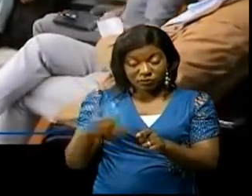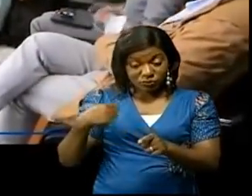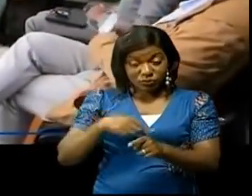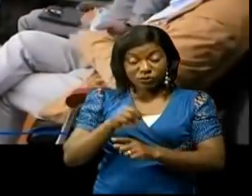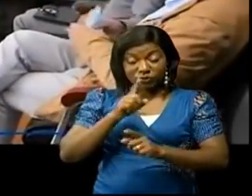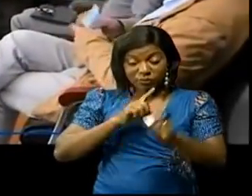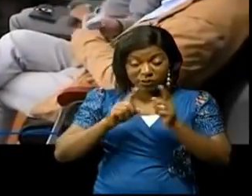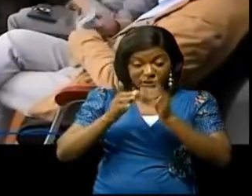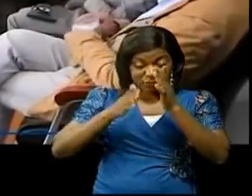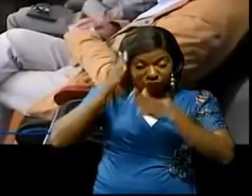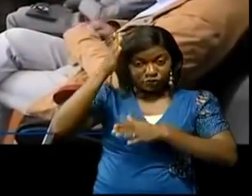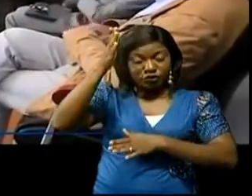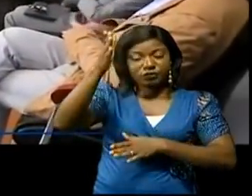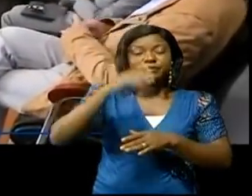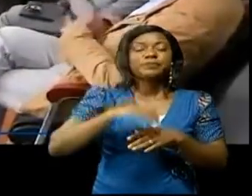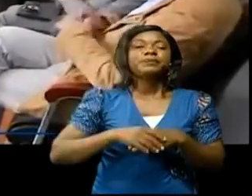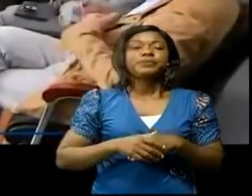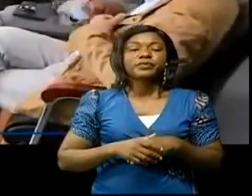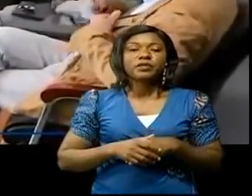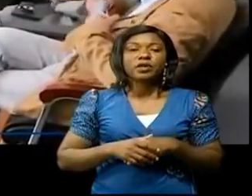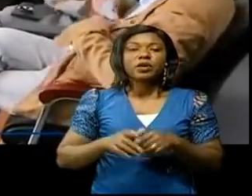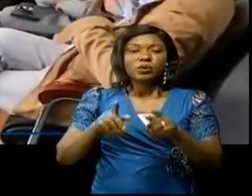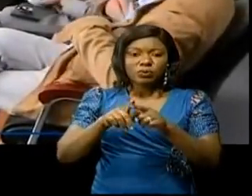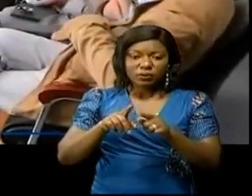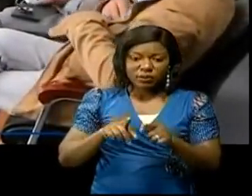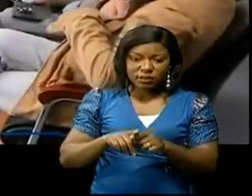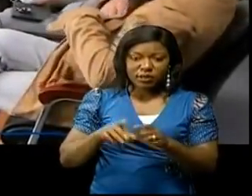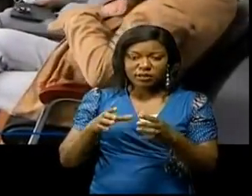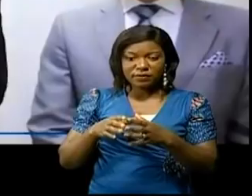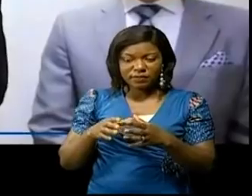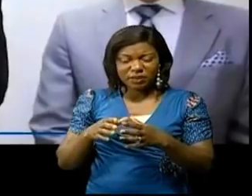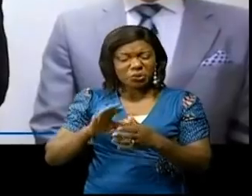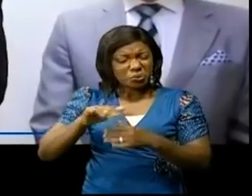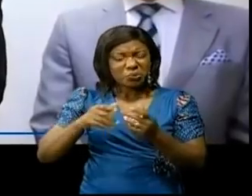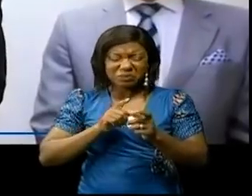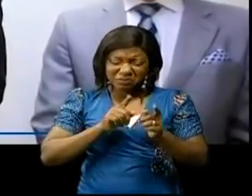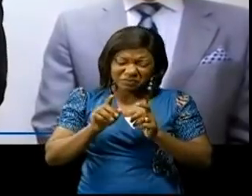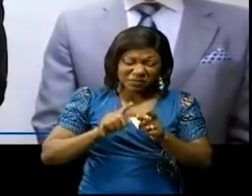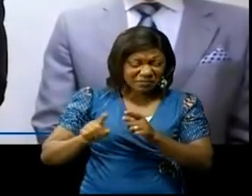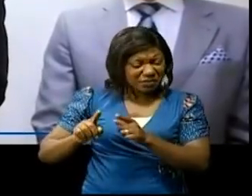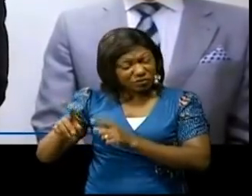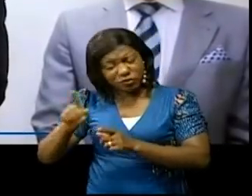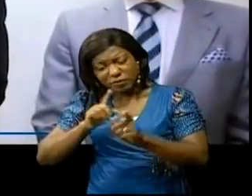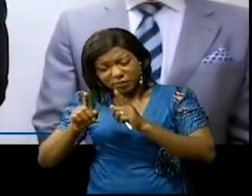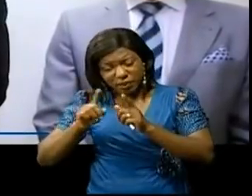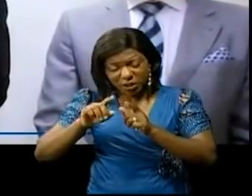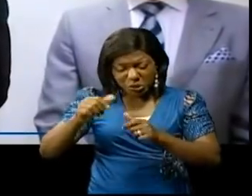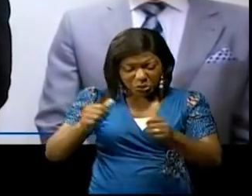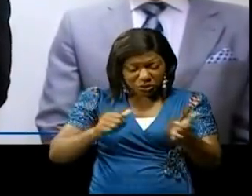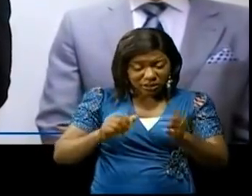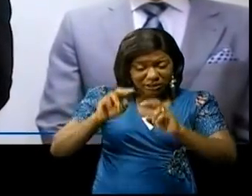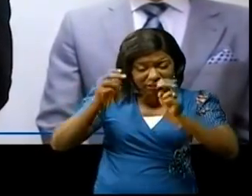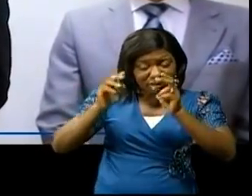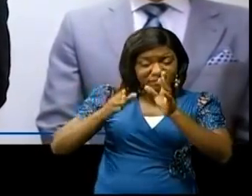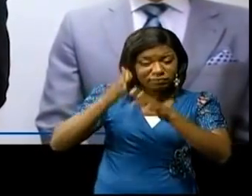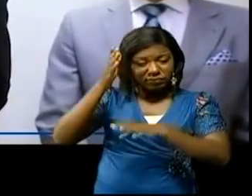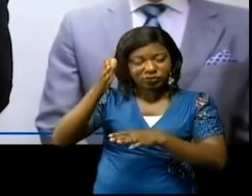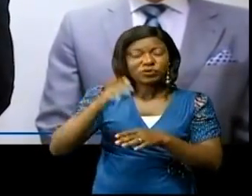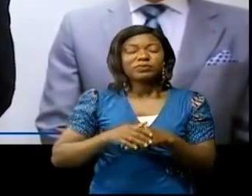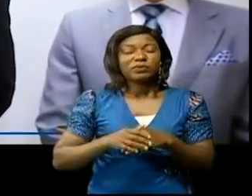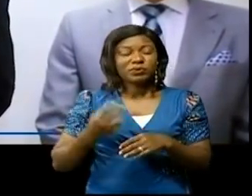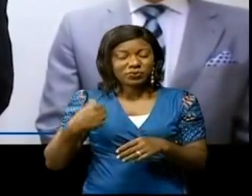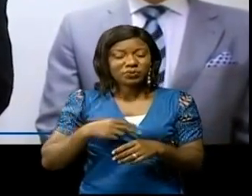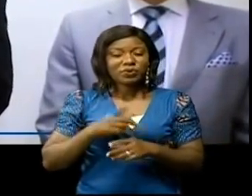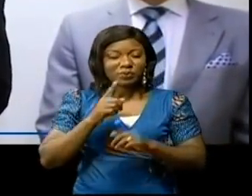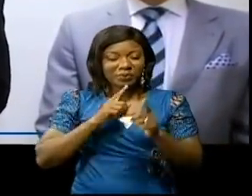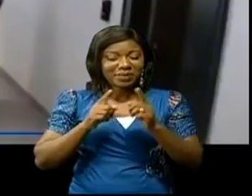prochaine fois. L'approvisionnement en météo rare, tous ces sujets, c'est des sujets au sujet desquels nous avons des intérêts